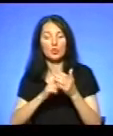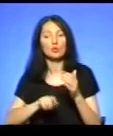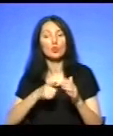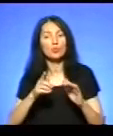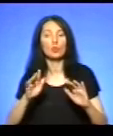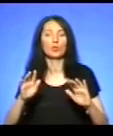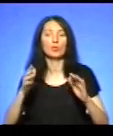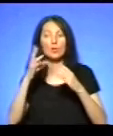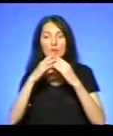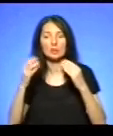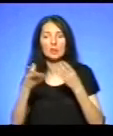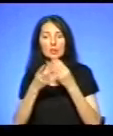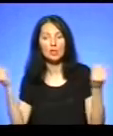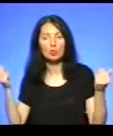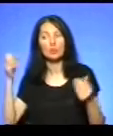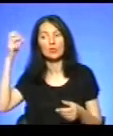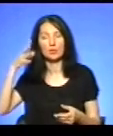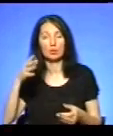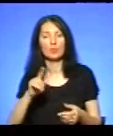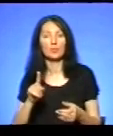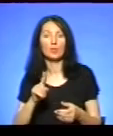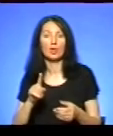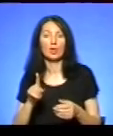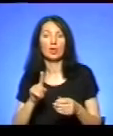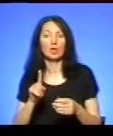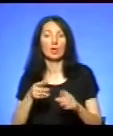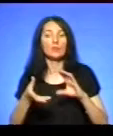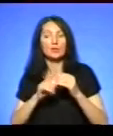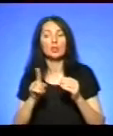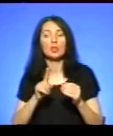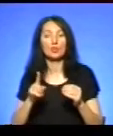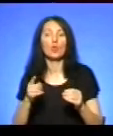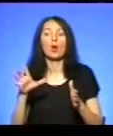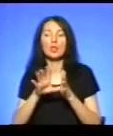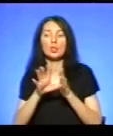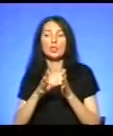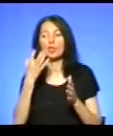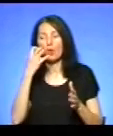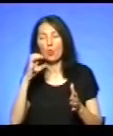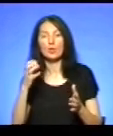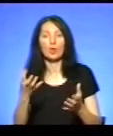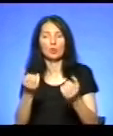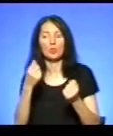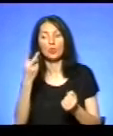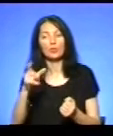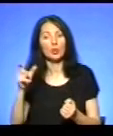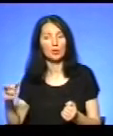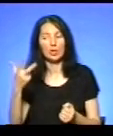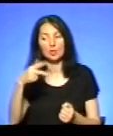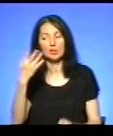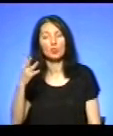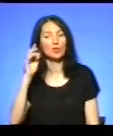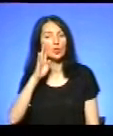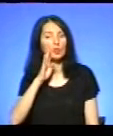результаті чого, знехтувавши особистою безпекою, електричні опіки отримали двоє людей. Це 34-річна жінка та